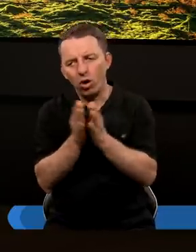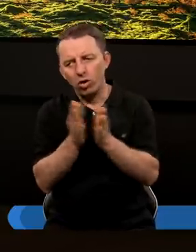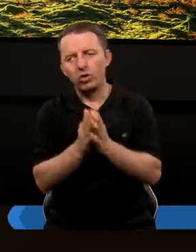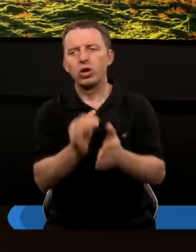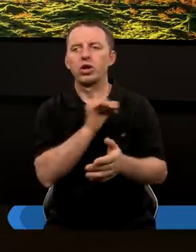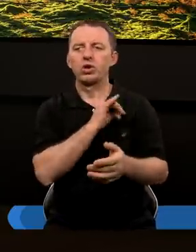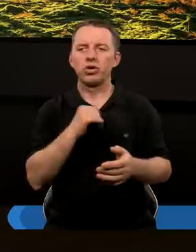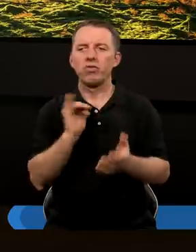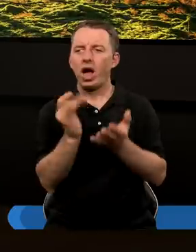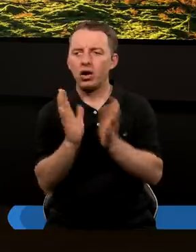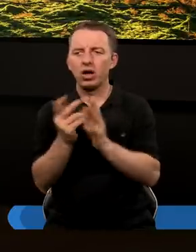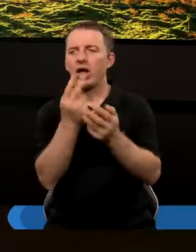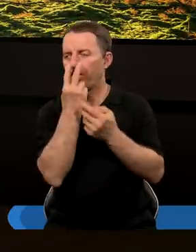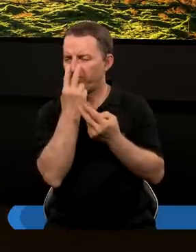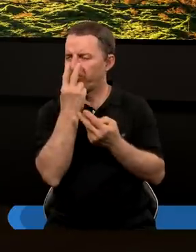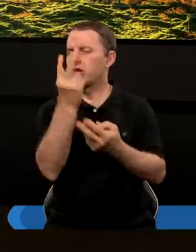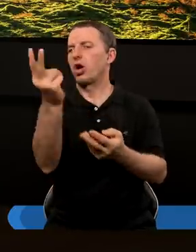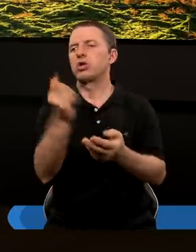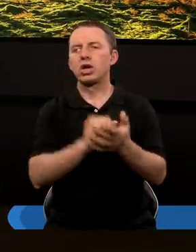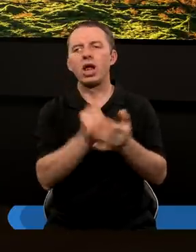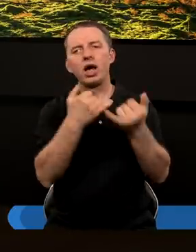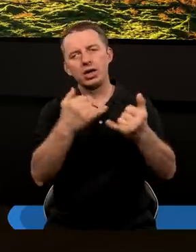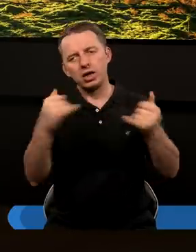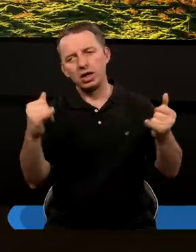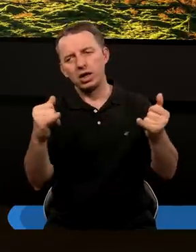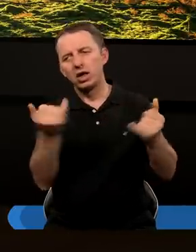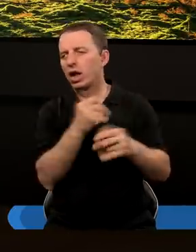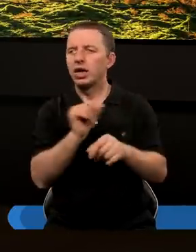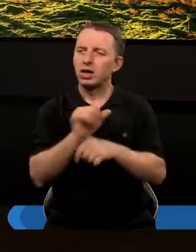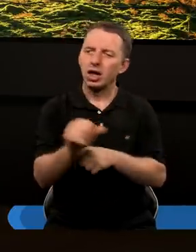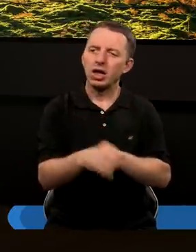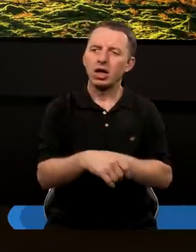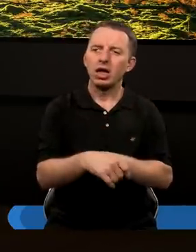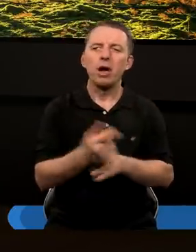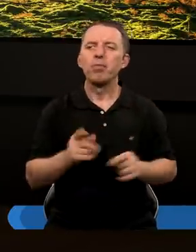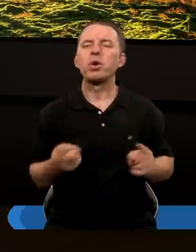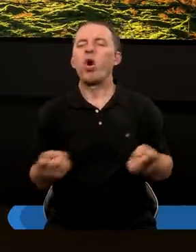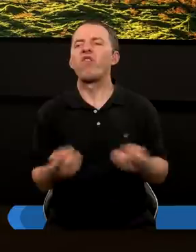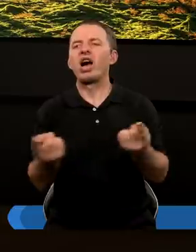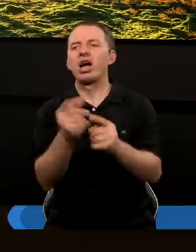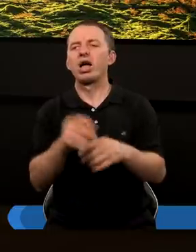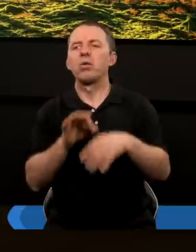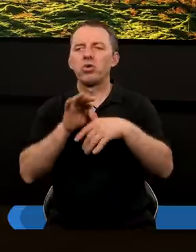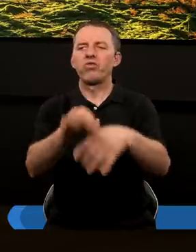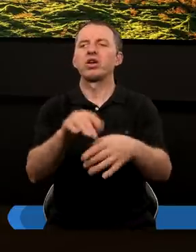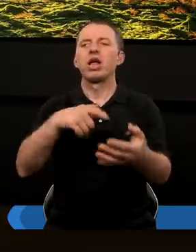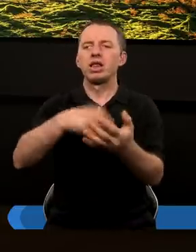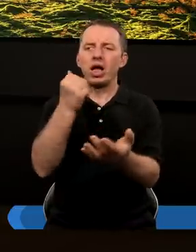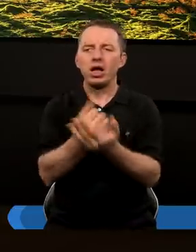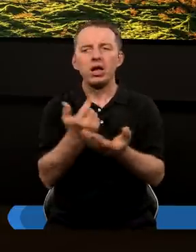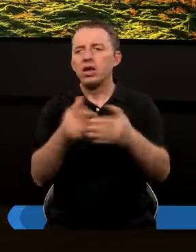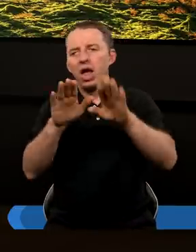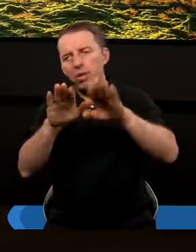się w taki sposób widoczny dla innych, prawda, czy nie jest jakimś zachowaniem prowokacyjnym. Jeśli wychodzi dekret, który